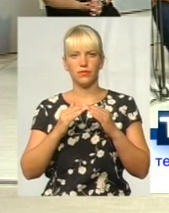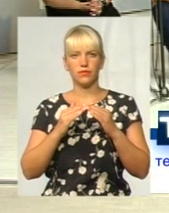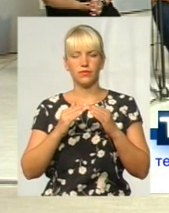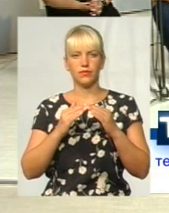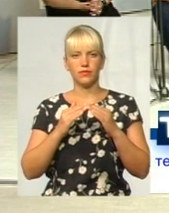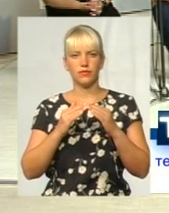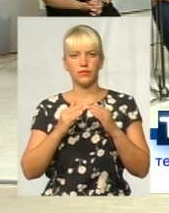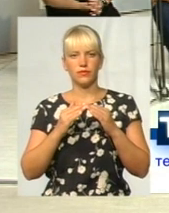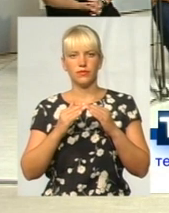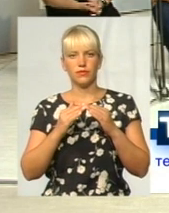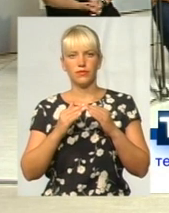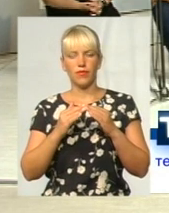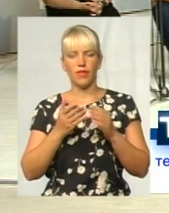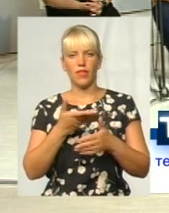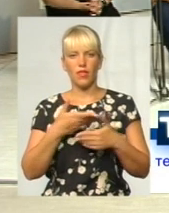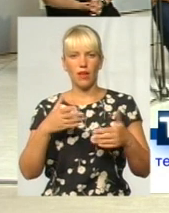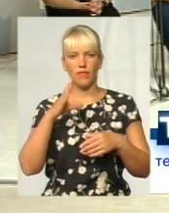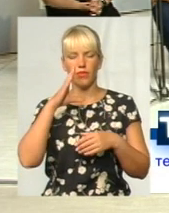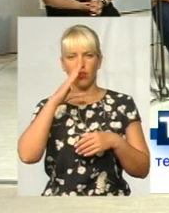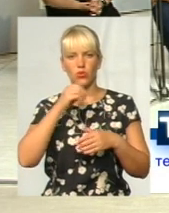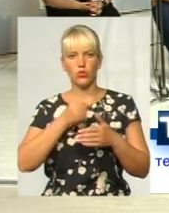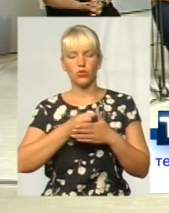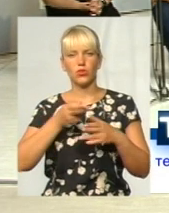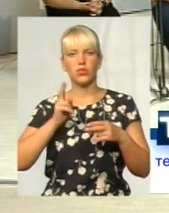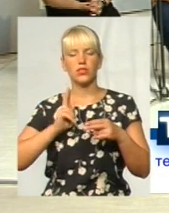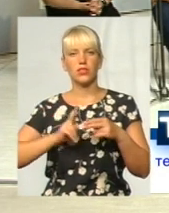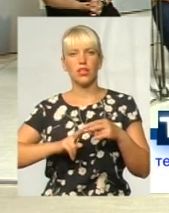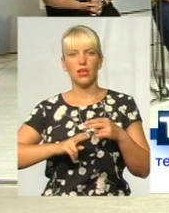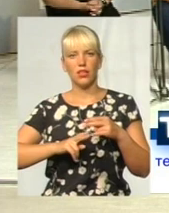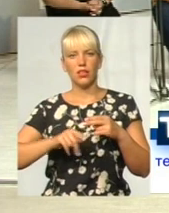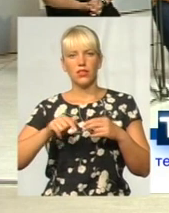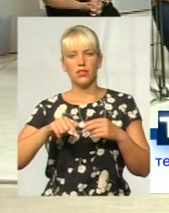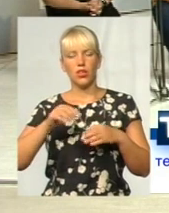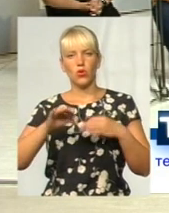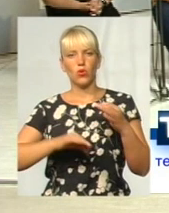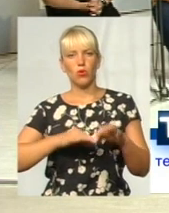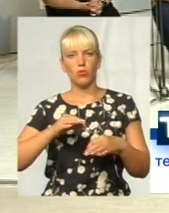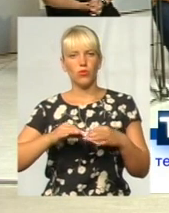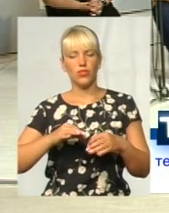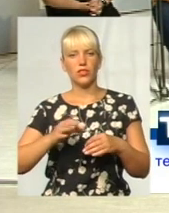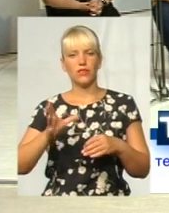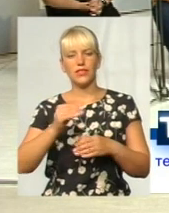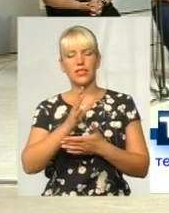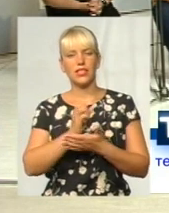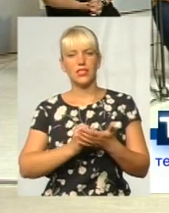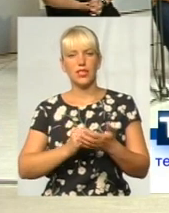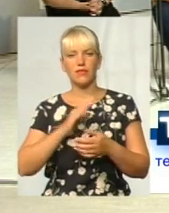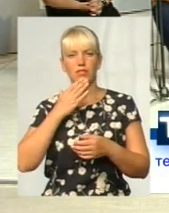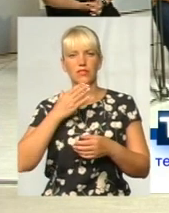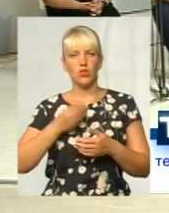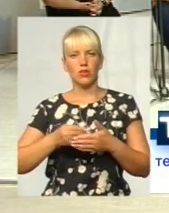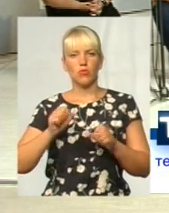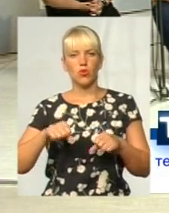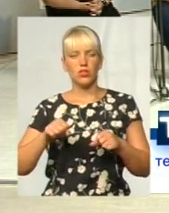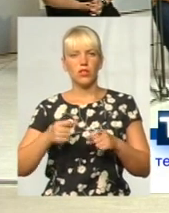В принципі, нам вдалося до кінця буквально цієї степи акумулюватися через зараз можливості. У були виключно